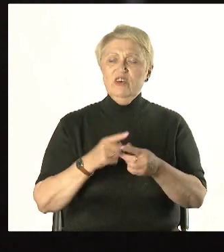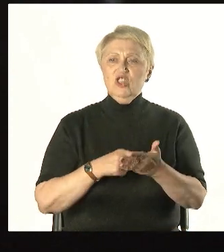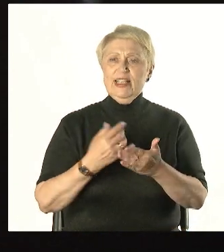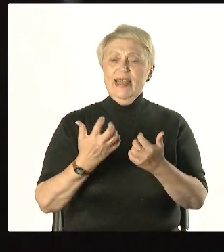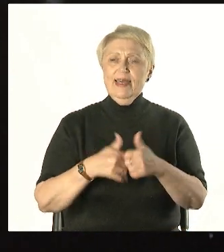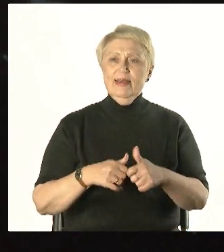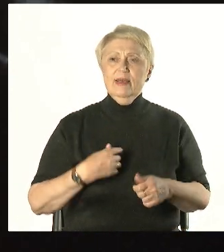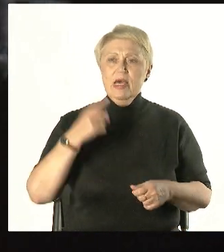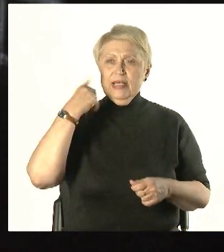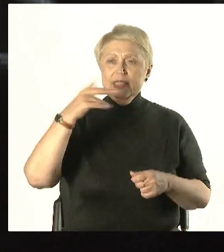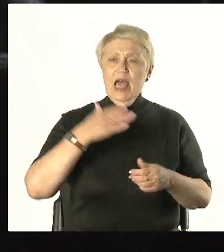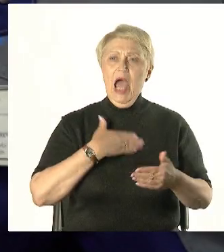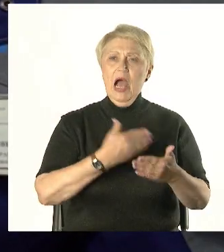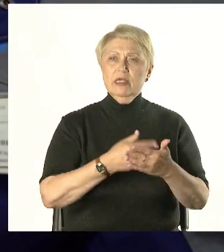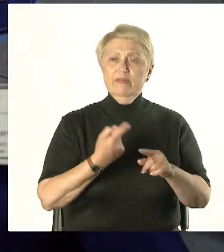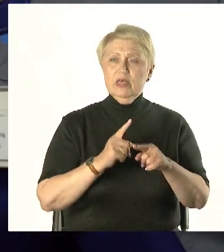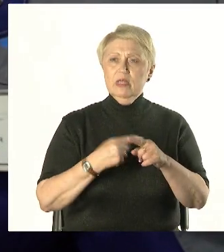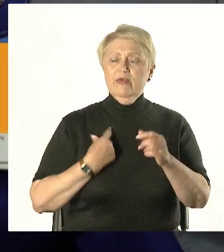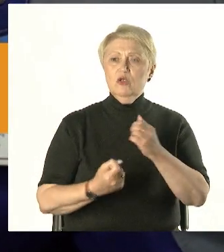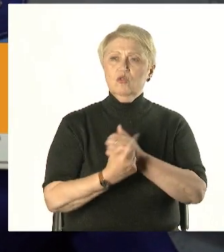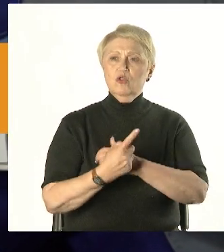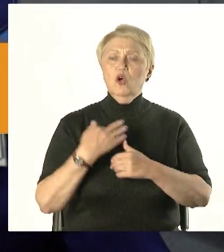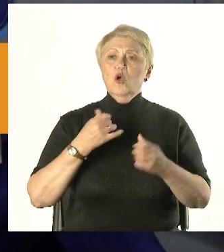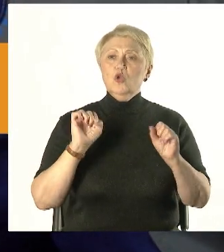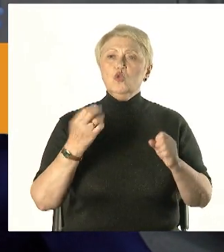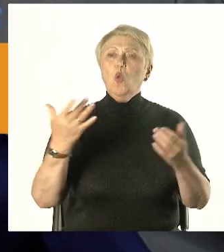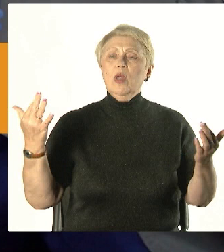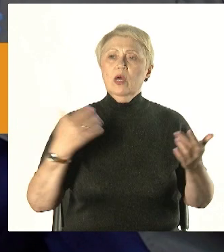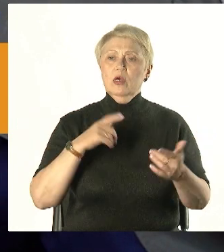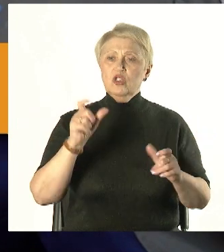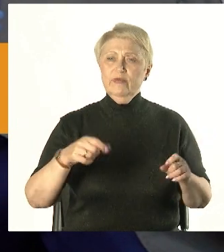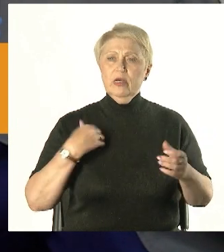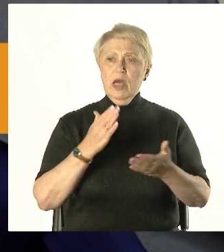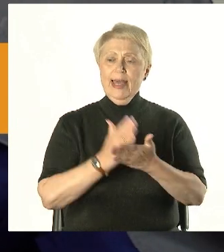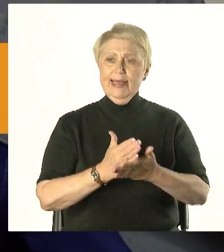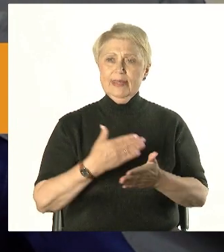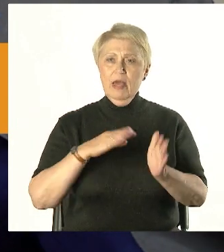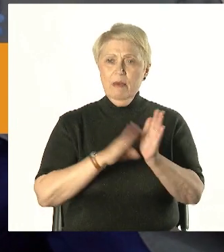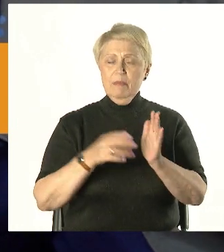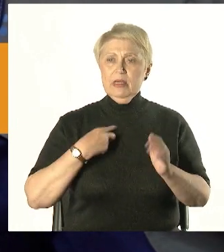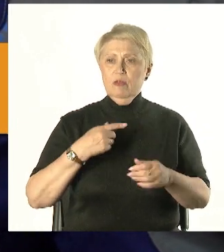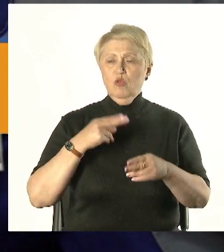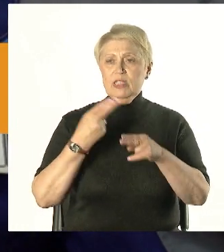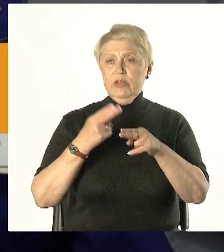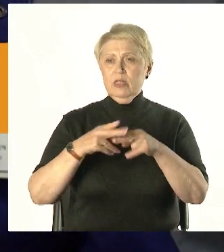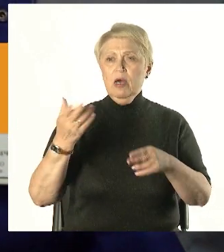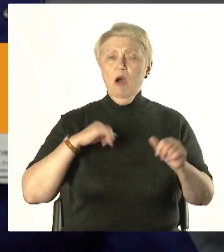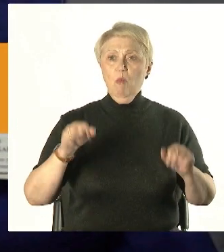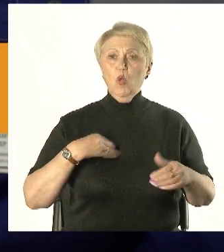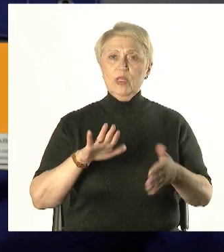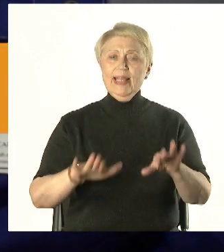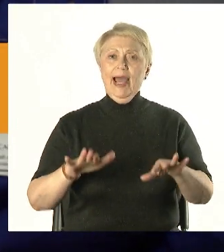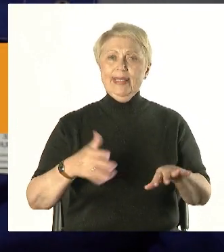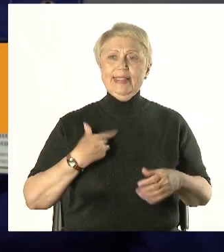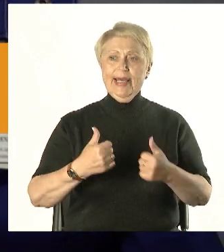Зная активность источника, можно определить, сколько человек не без вреда для себя может находиться рядом и, например,